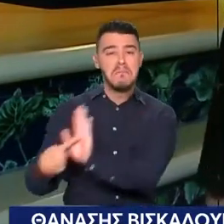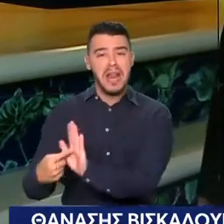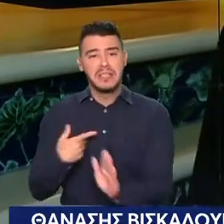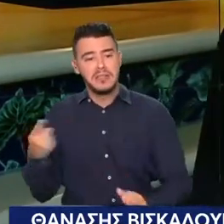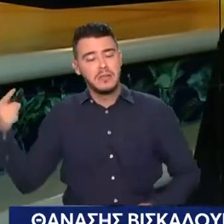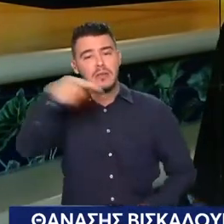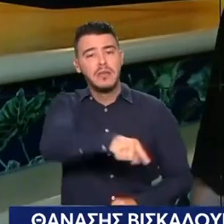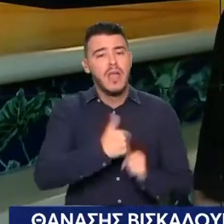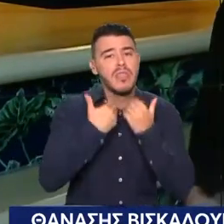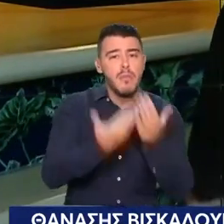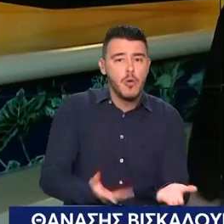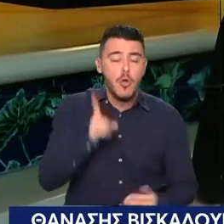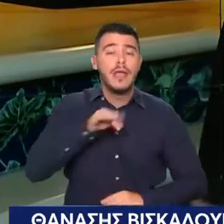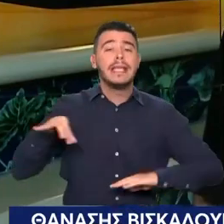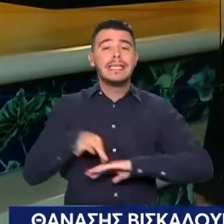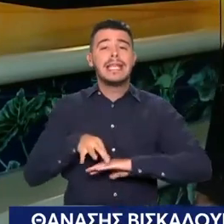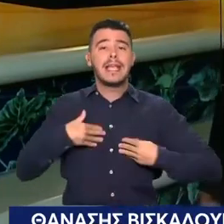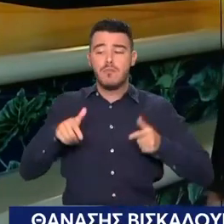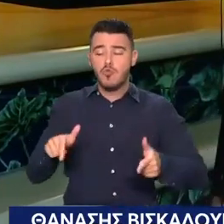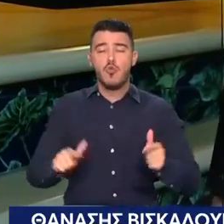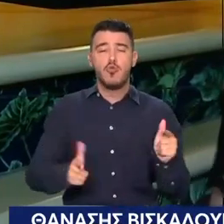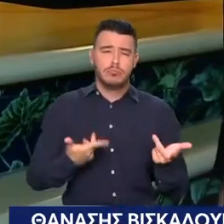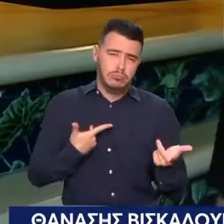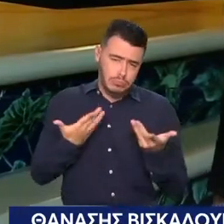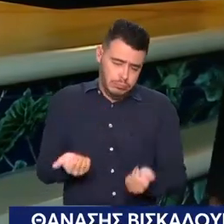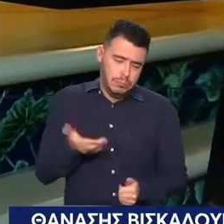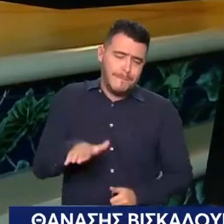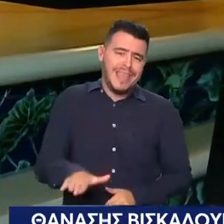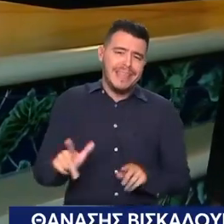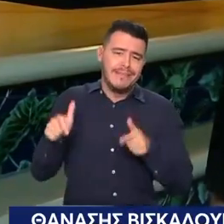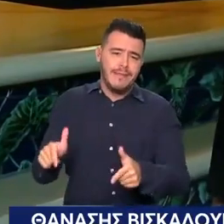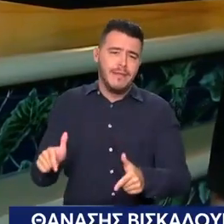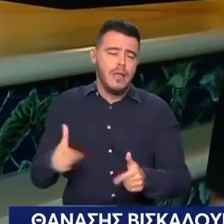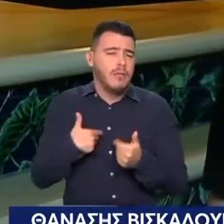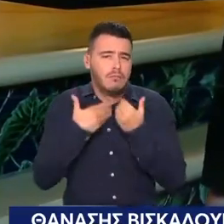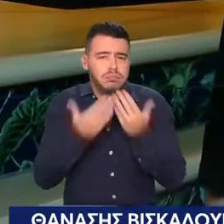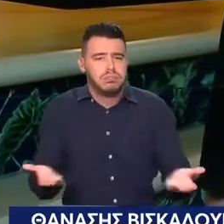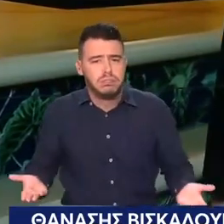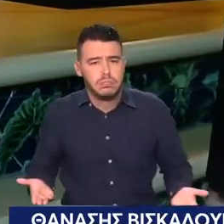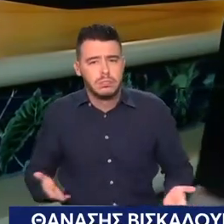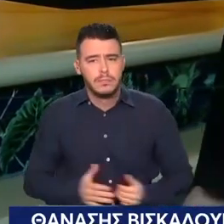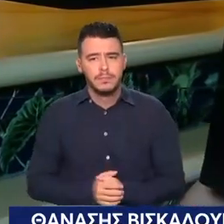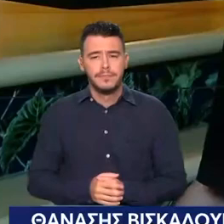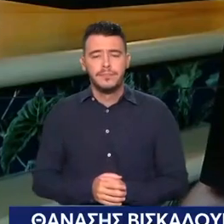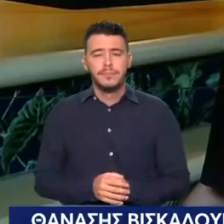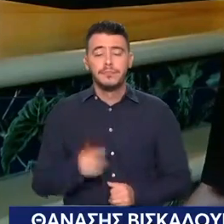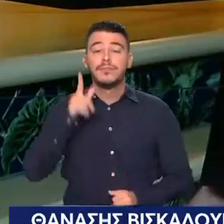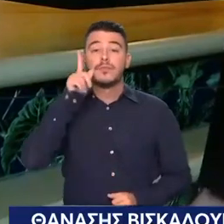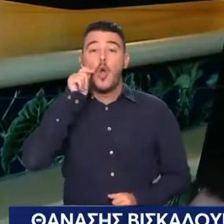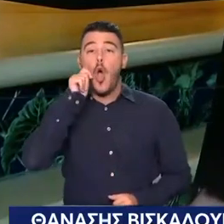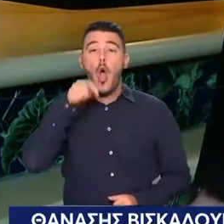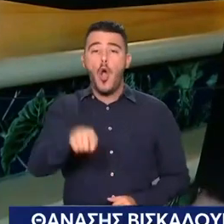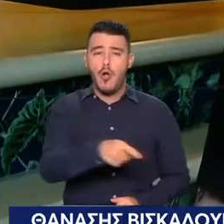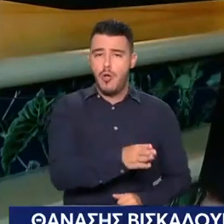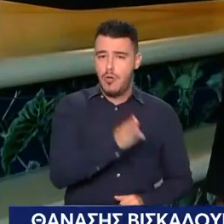μου κρατάει τον ιερό Ποιος να βοηθήσει Βλεθανάς, όταν ο πεθερός πήγε στην τράπεζα Και είπε Μα μου